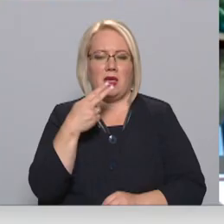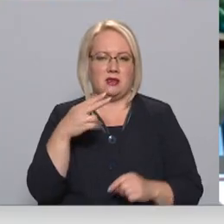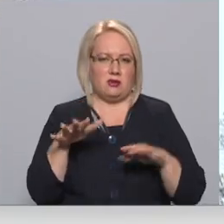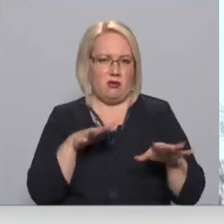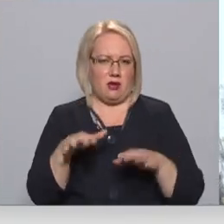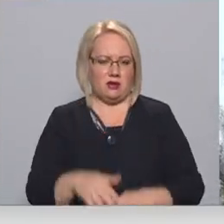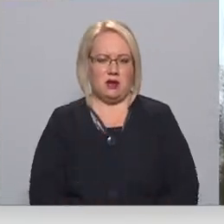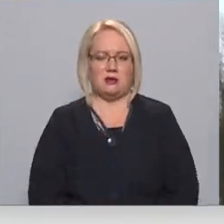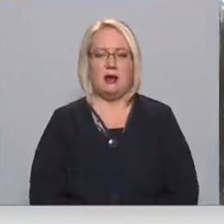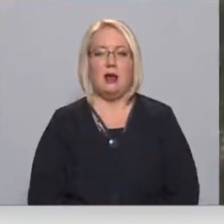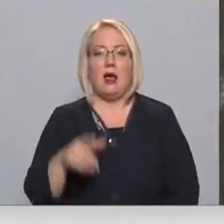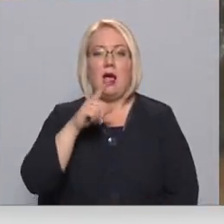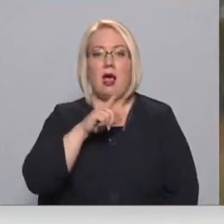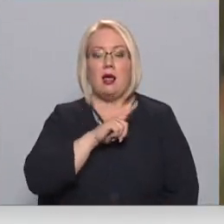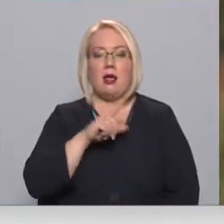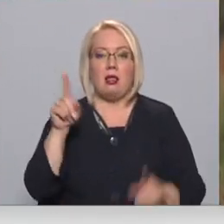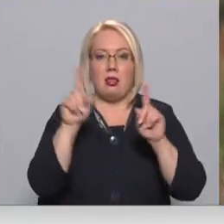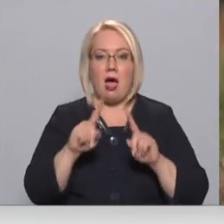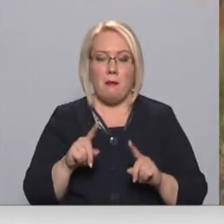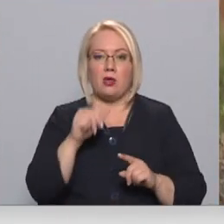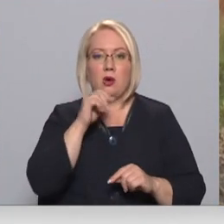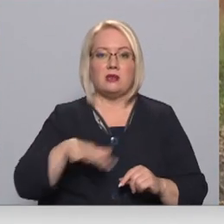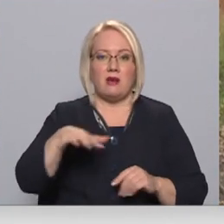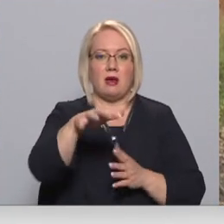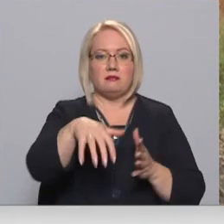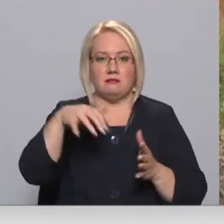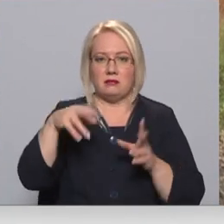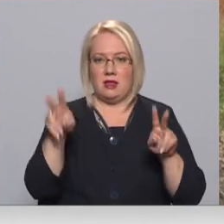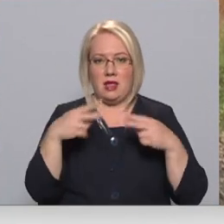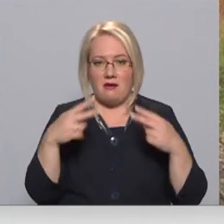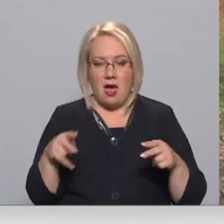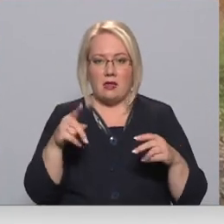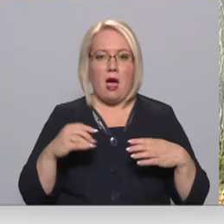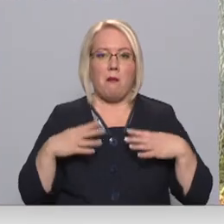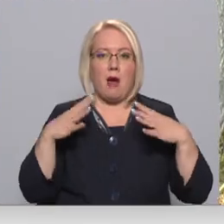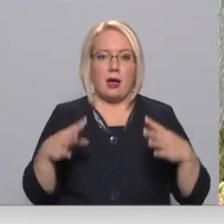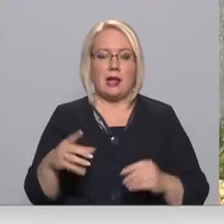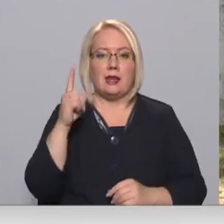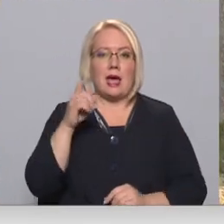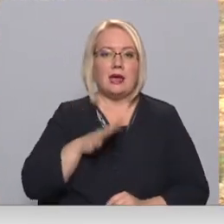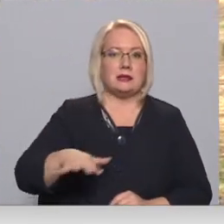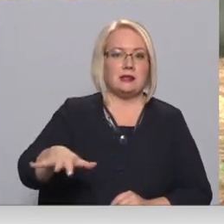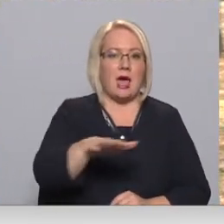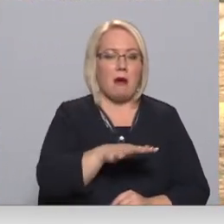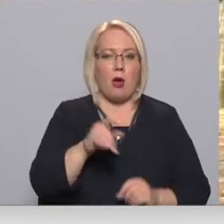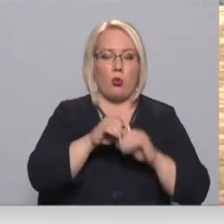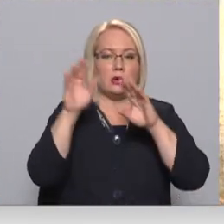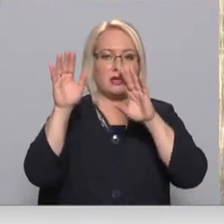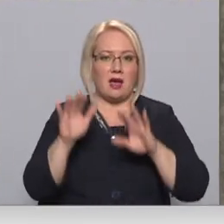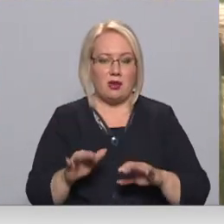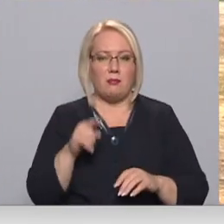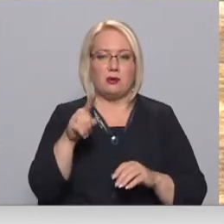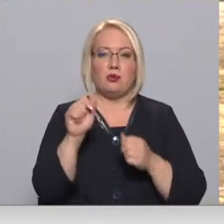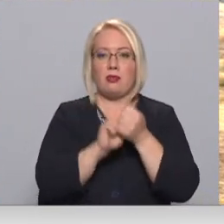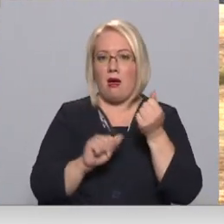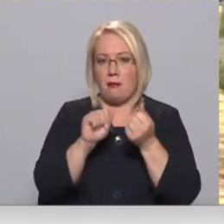nepareizi. Lapas no zaļā zonas varot arī negrābt. Tādījādi gan bagātnāsies tikai zeme, kur tās nokritušas, bet tas būs